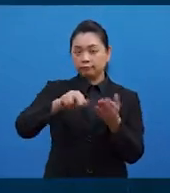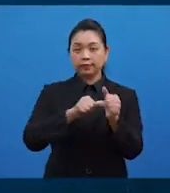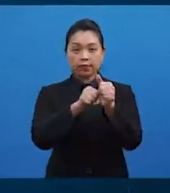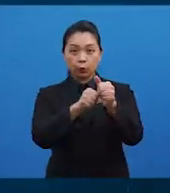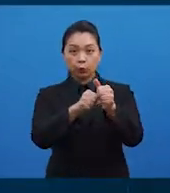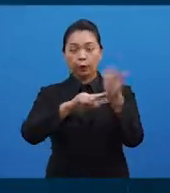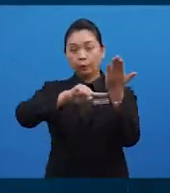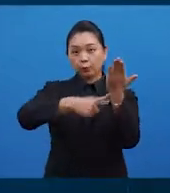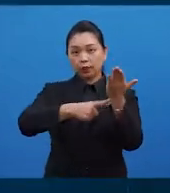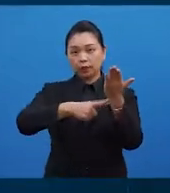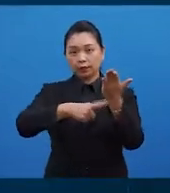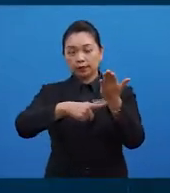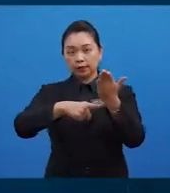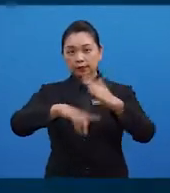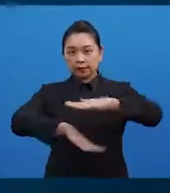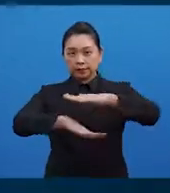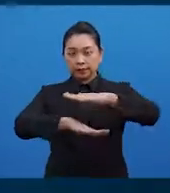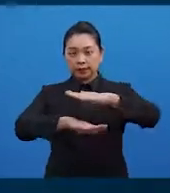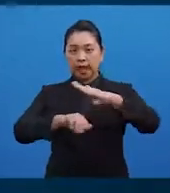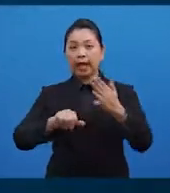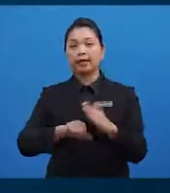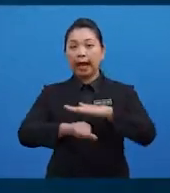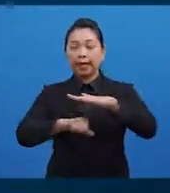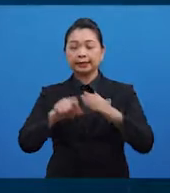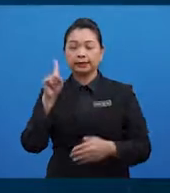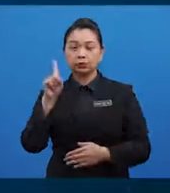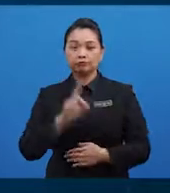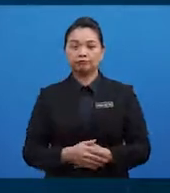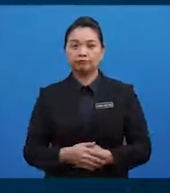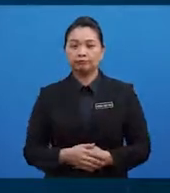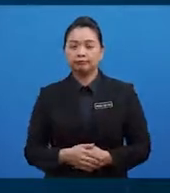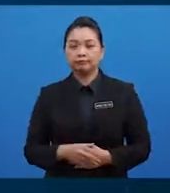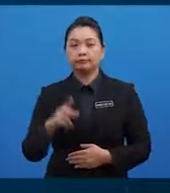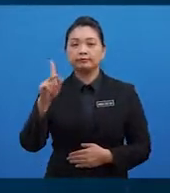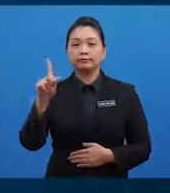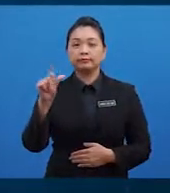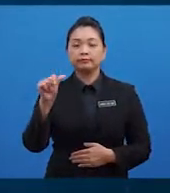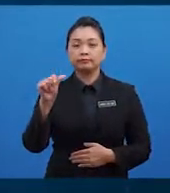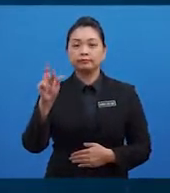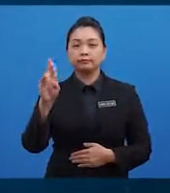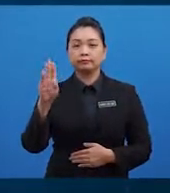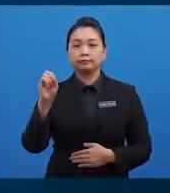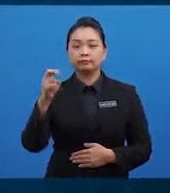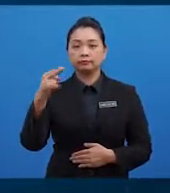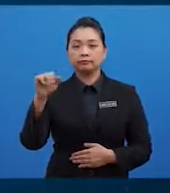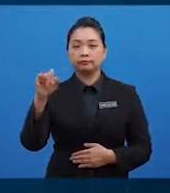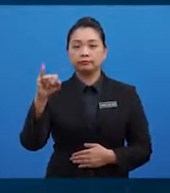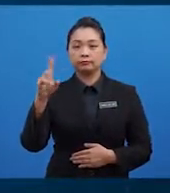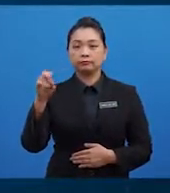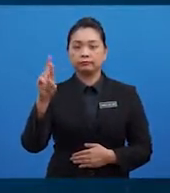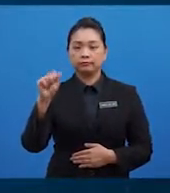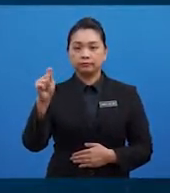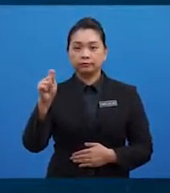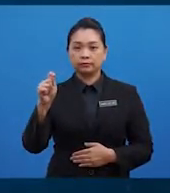bermula dengan aras satu di bawah iaitu karbohidrat, aras dua vitamin dan mineral,